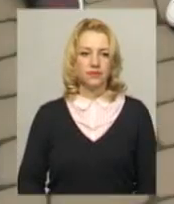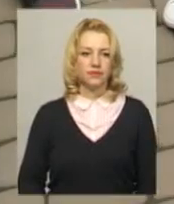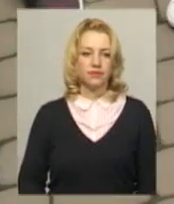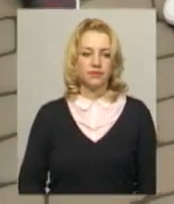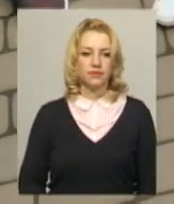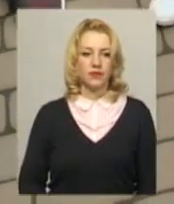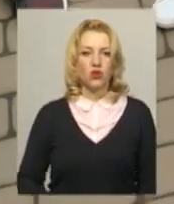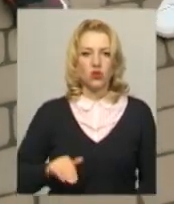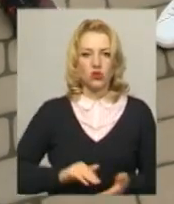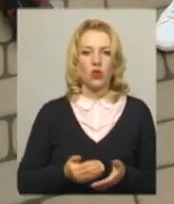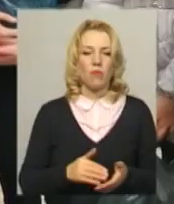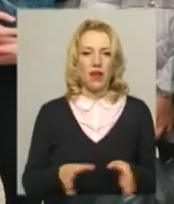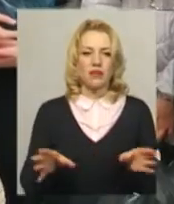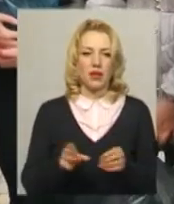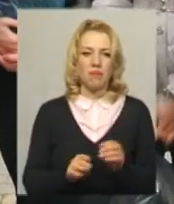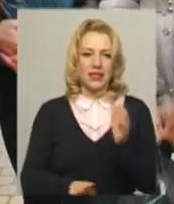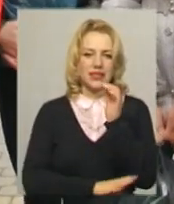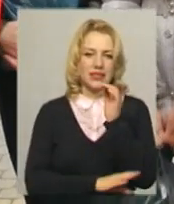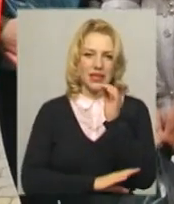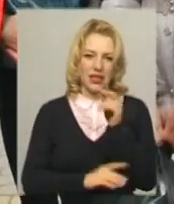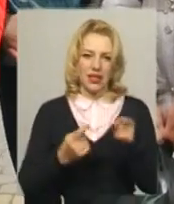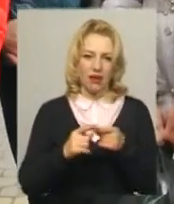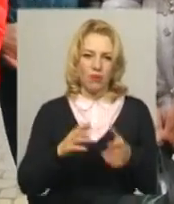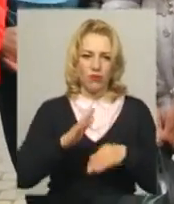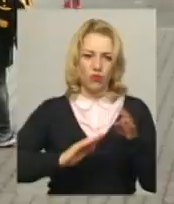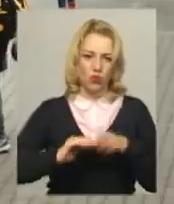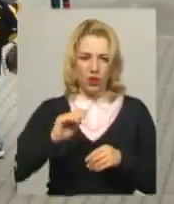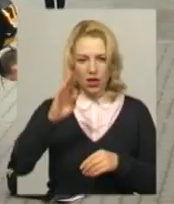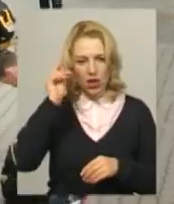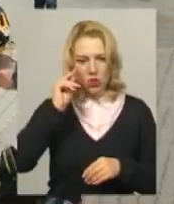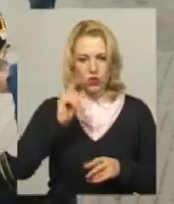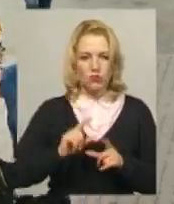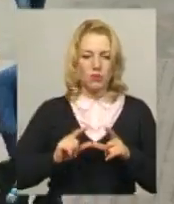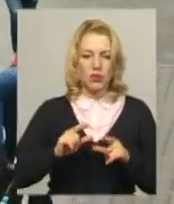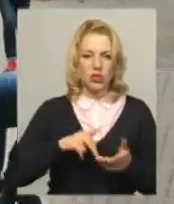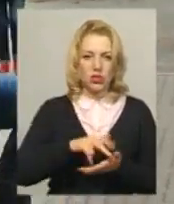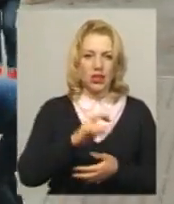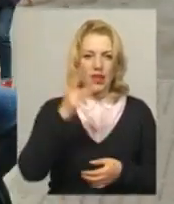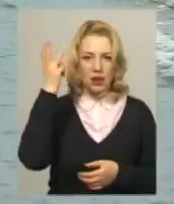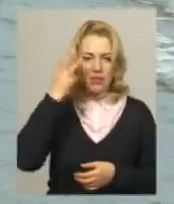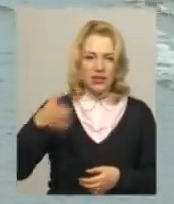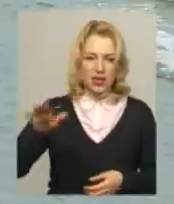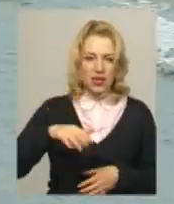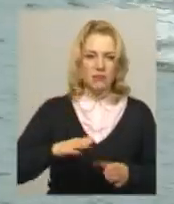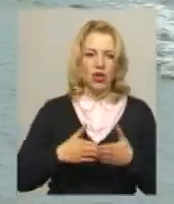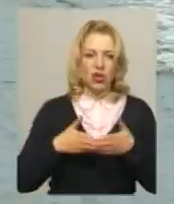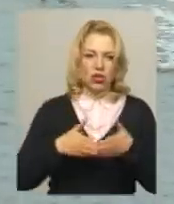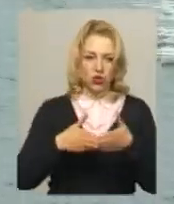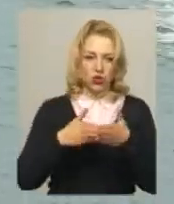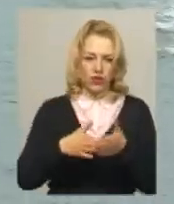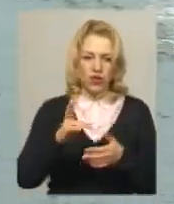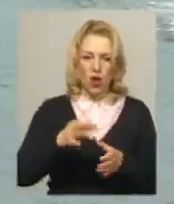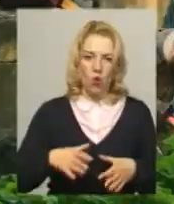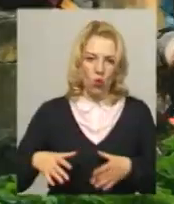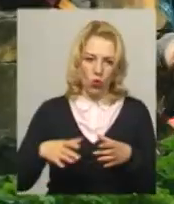З лопатами та саджанцями дерев у руках учні вирушили на Хмельницьку набережну. Далі дістались на човні острова Кохання, де